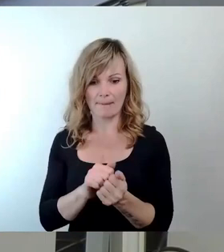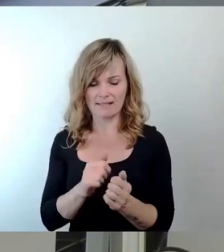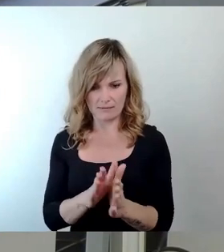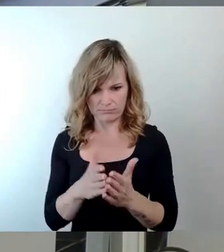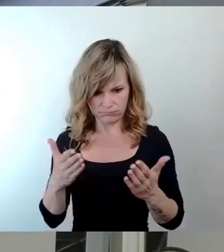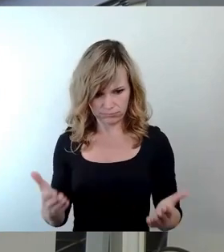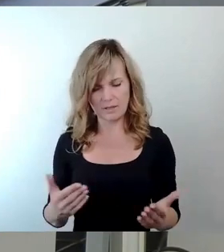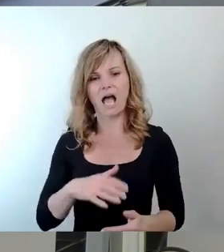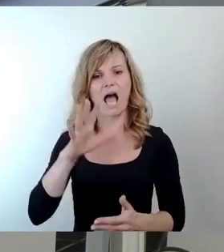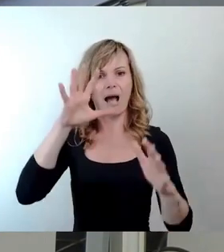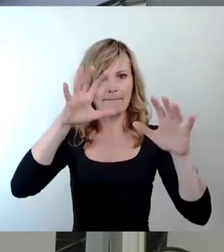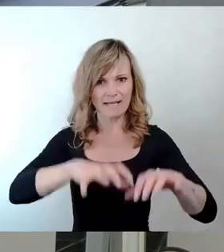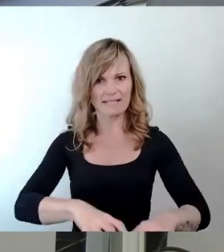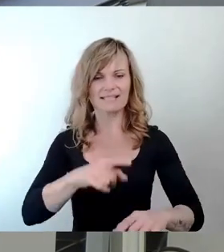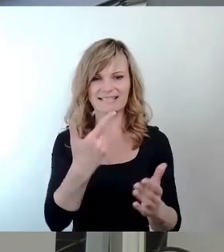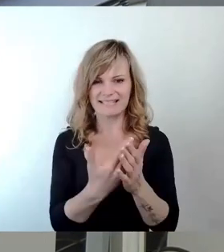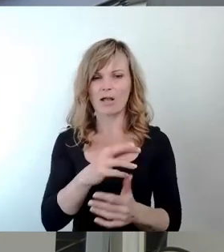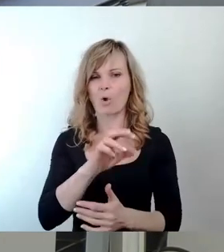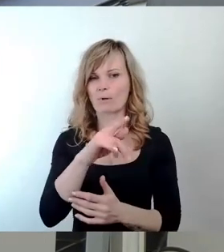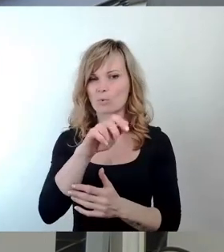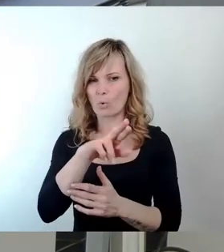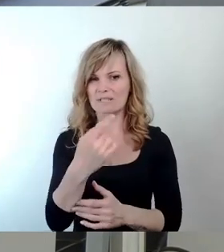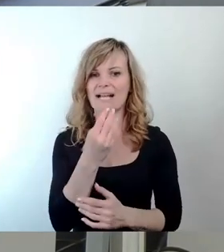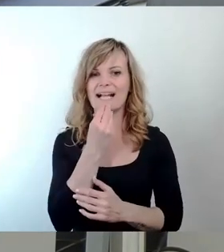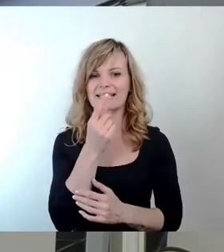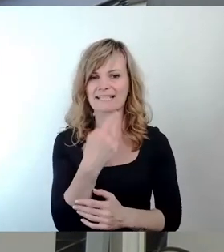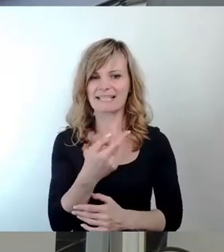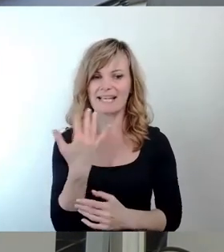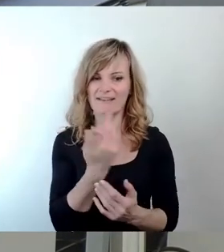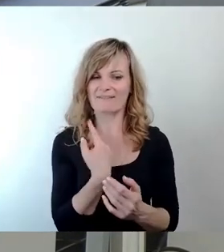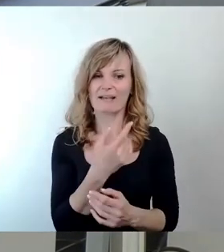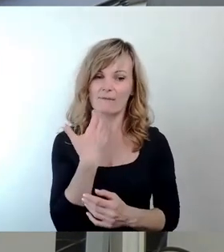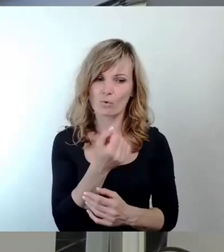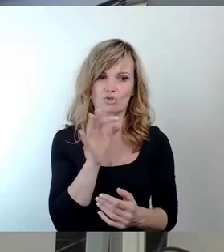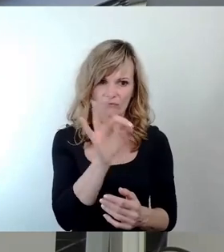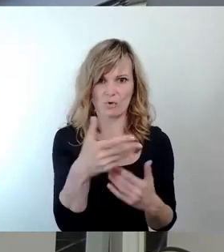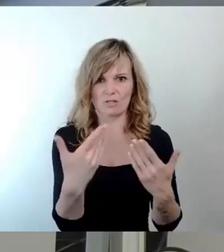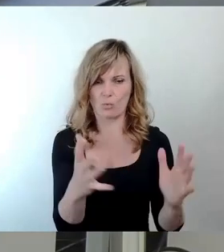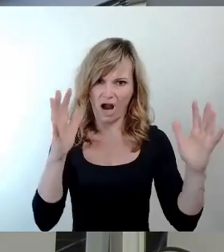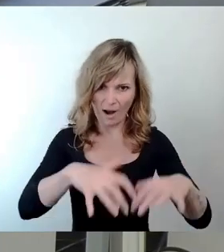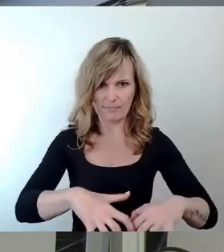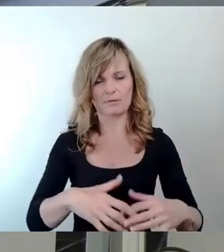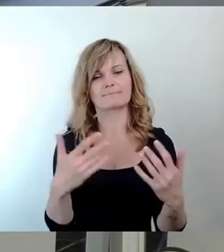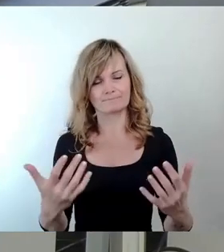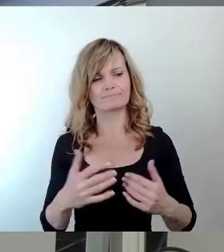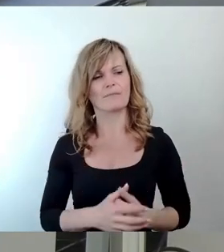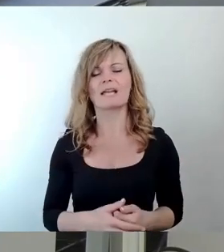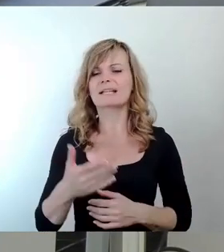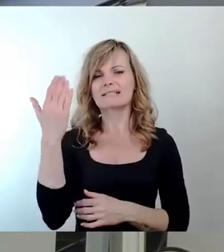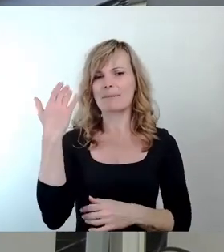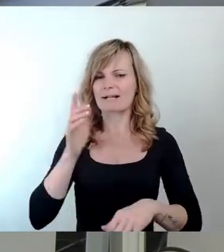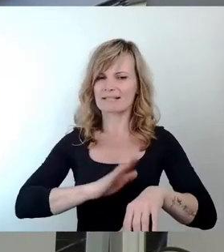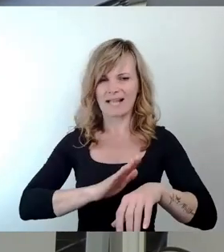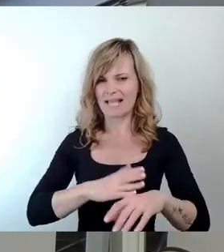Robodronenkantine eingesetzt haben. Die Zeit von damals ist nicht mehr die